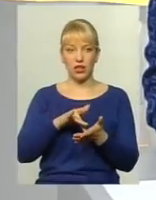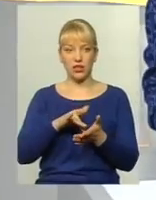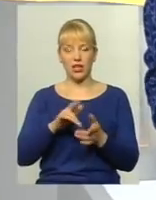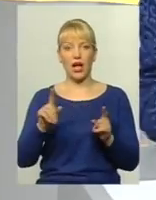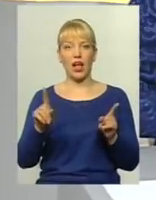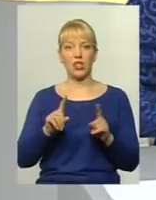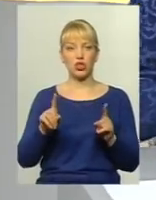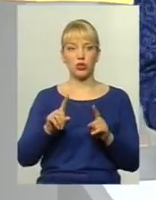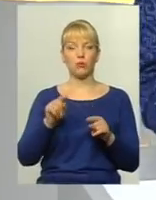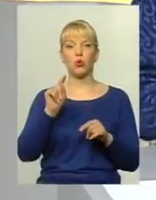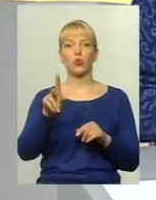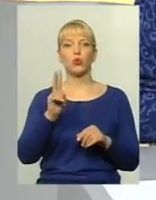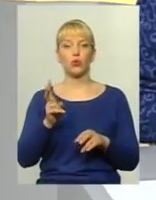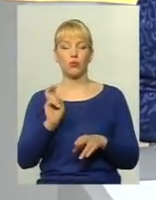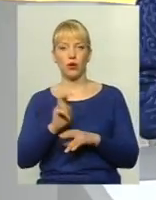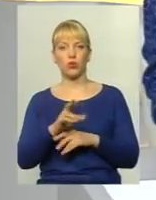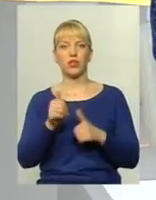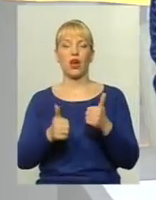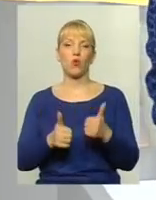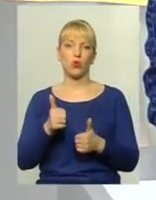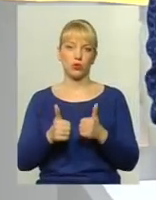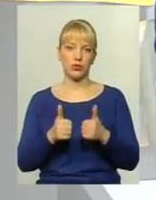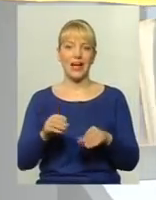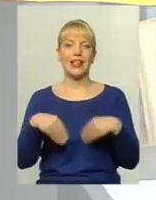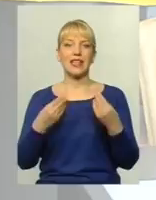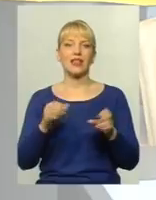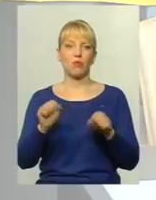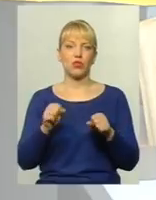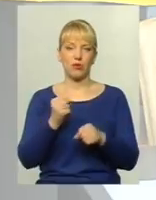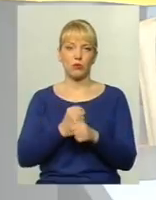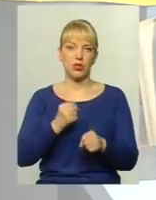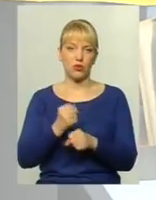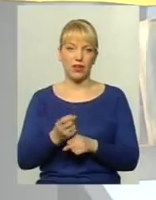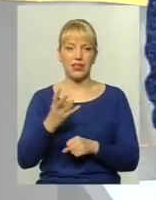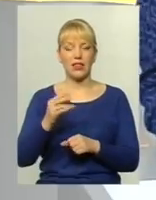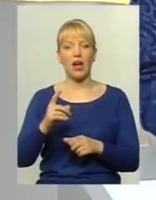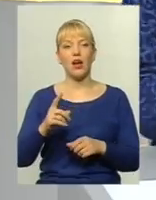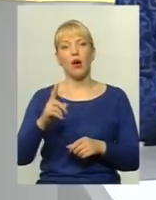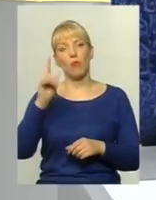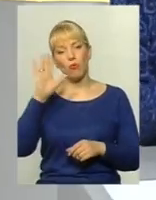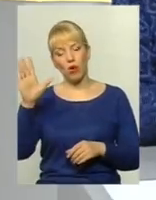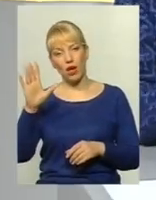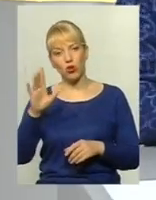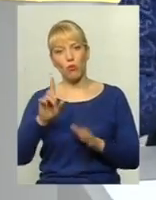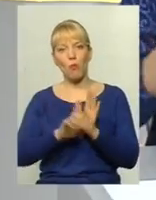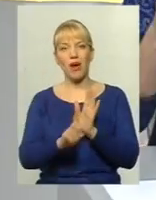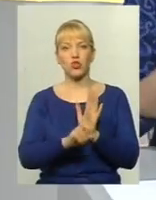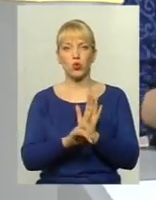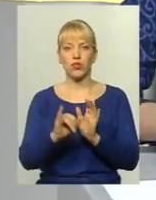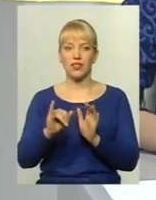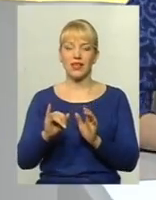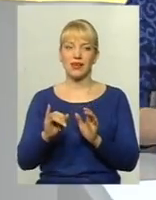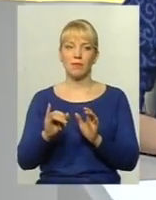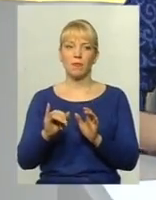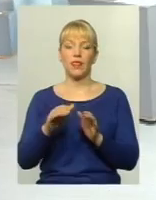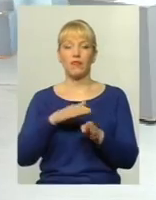аби тим, хто приходить на конкурс, дати можливість працювати на популярному маршруті і разом